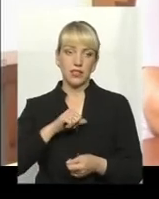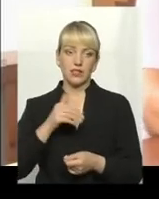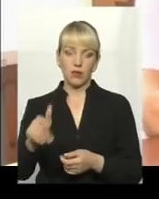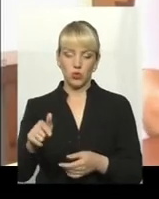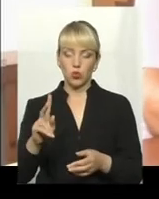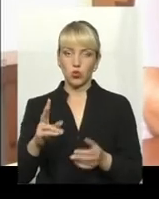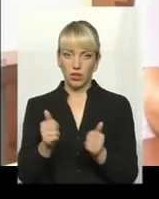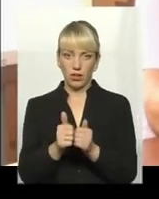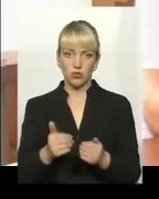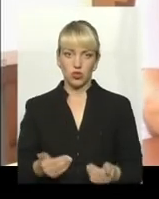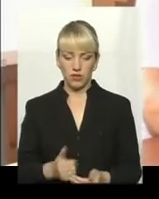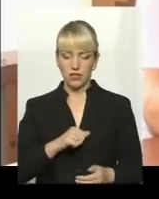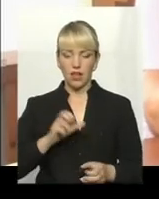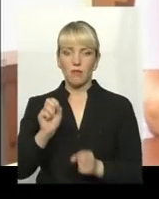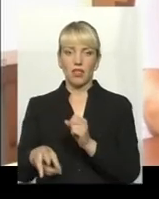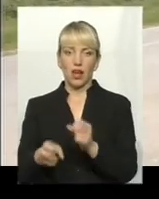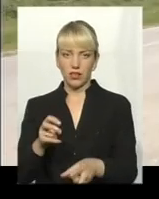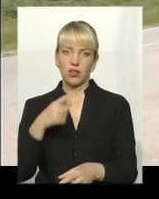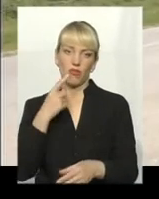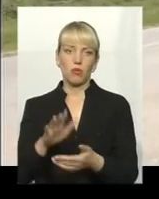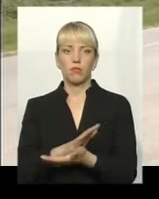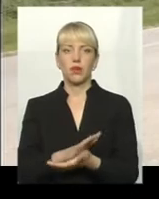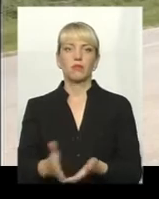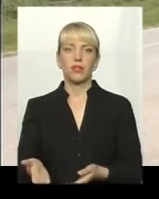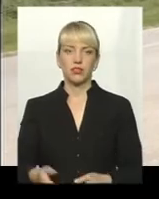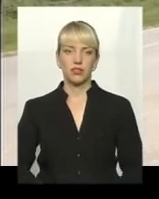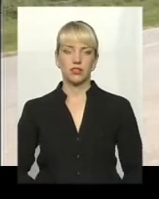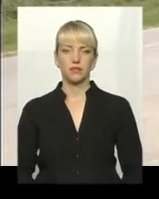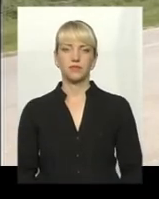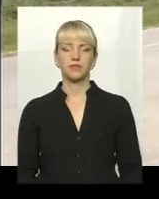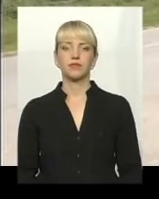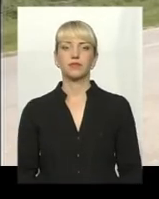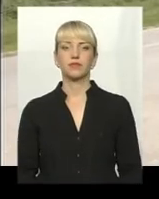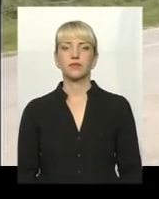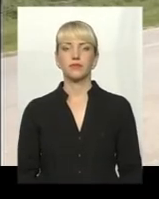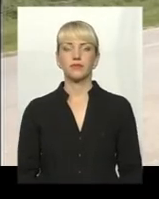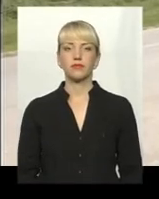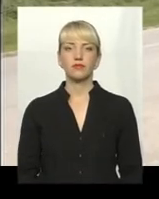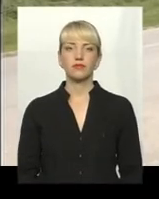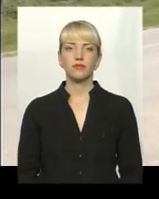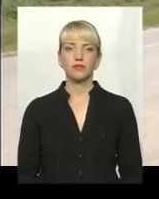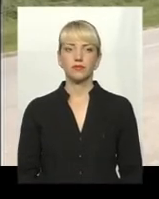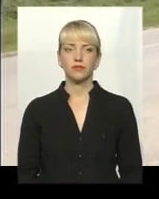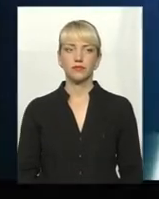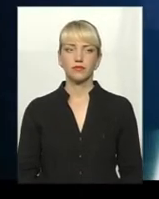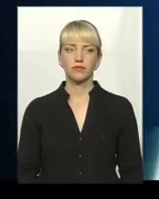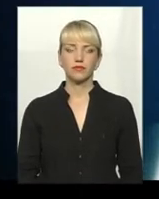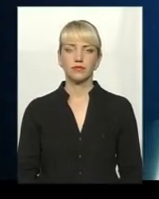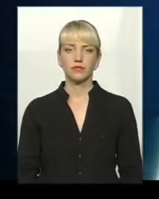тут живе, самі накидали, а потім кажуть, переберіть. Наталія Поліщук, Володимир Саприкін для інформаційного випуску.